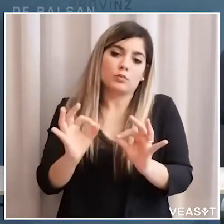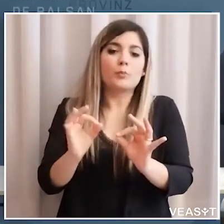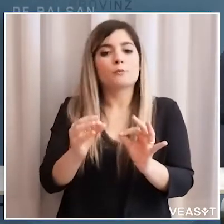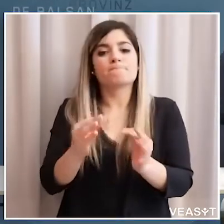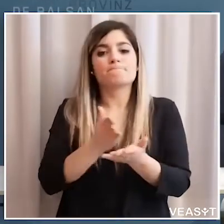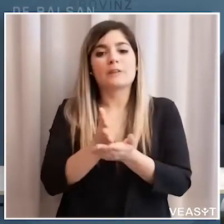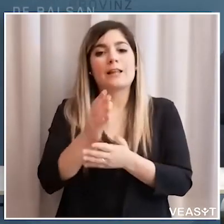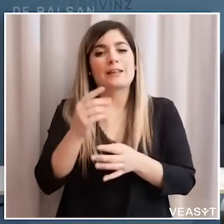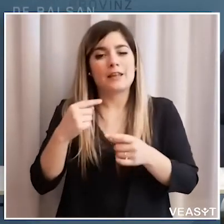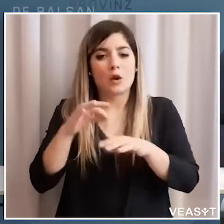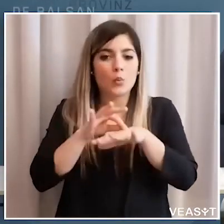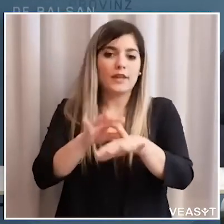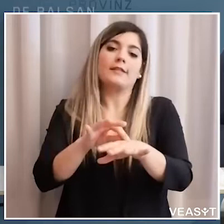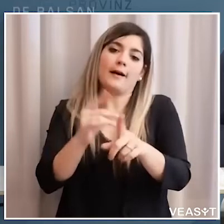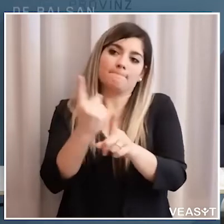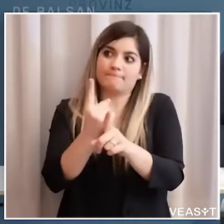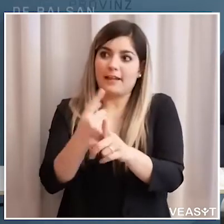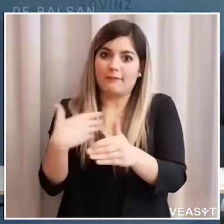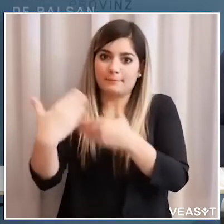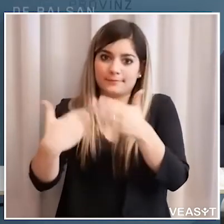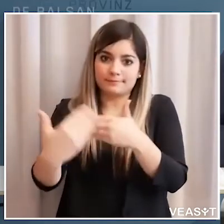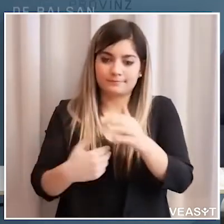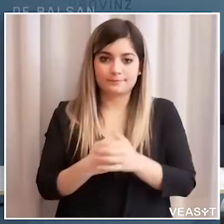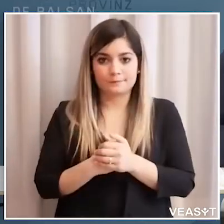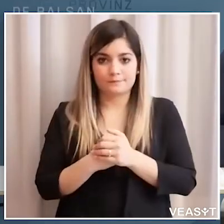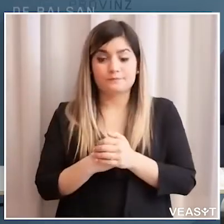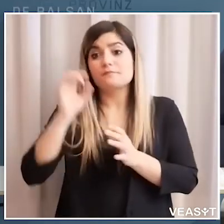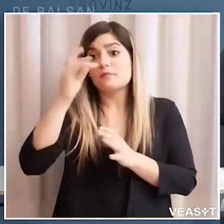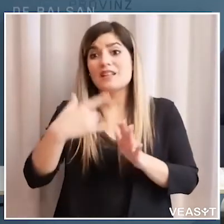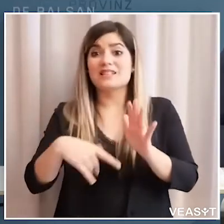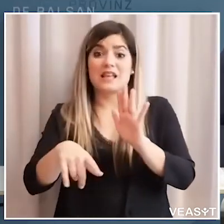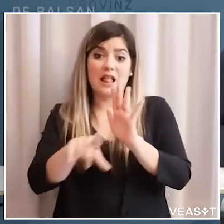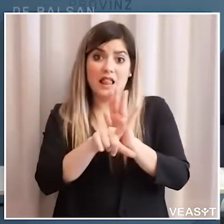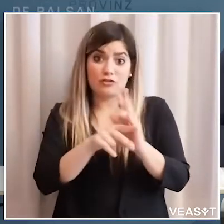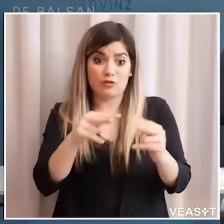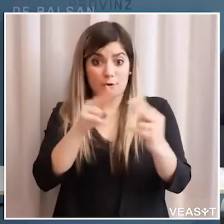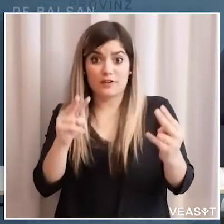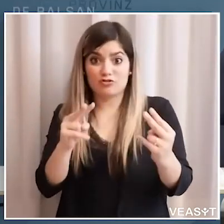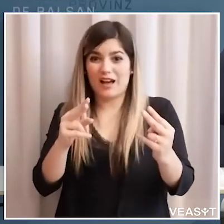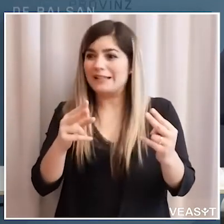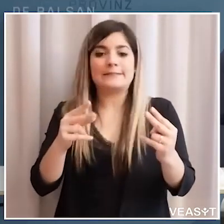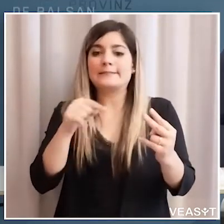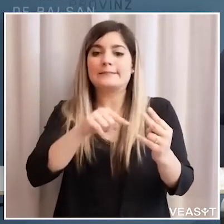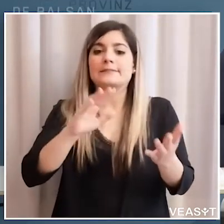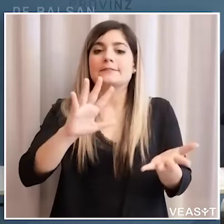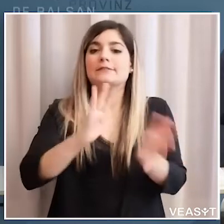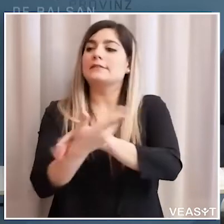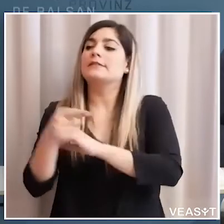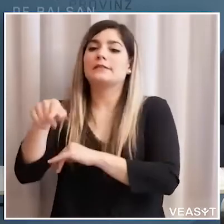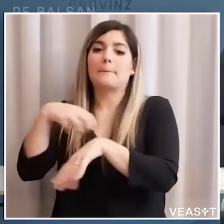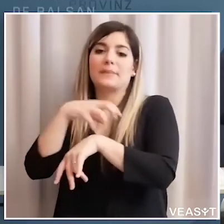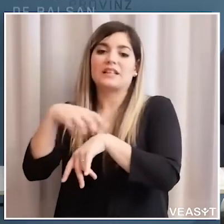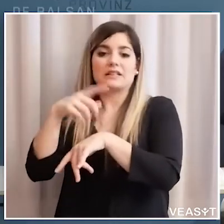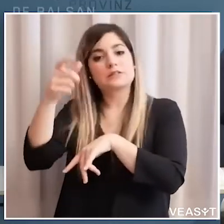per quanto riguarda il tema di una eventuale impugnazione di una legge provinciale il tema è che la legge provinciale